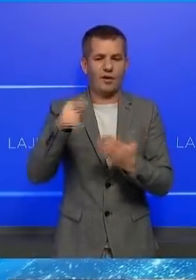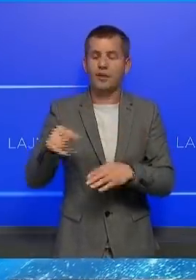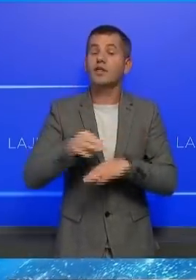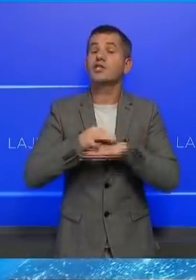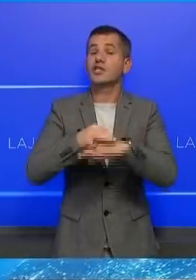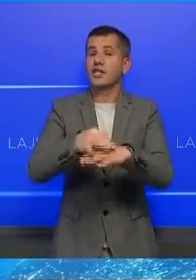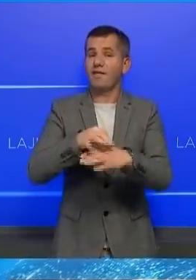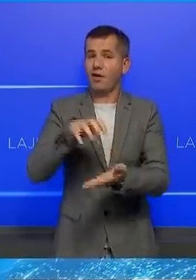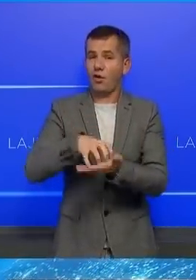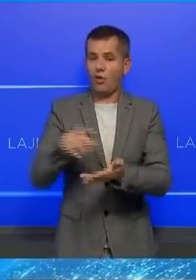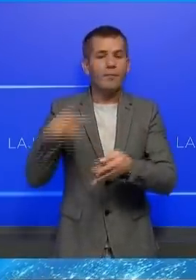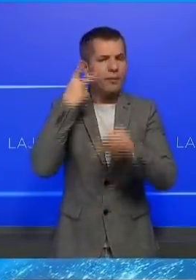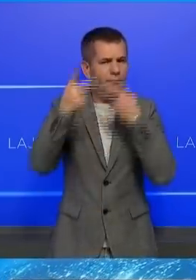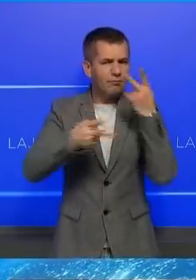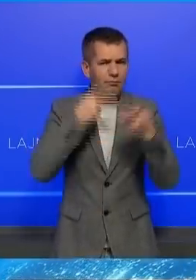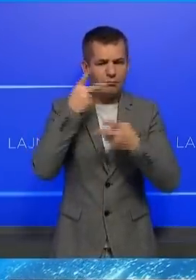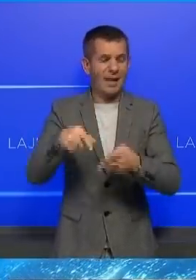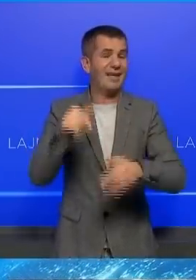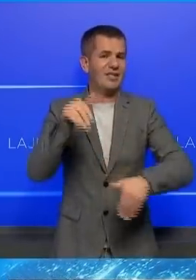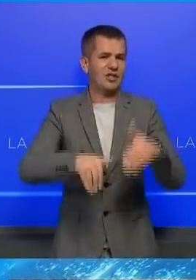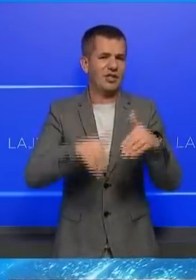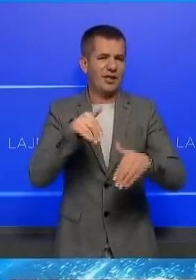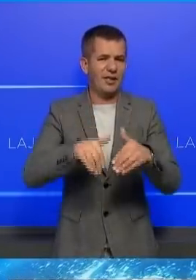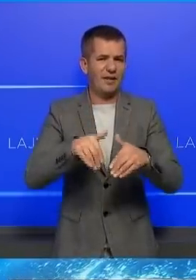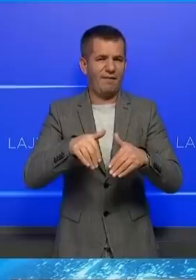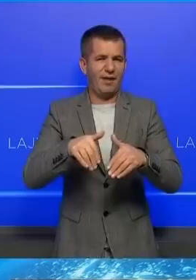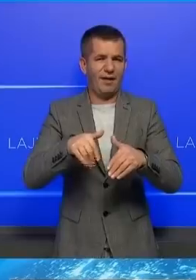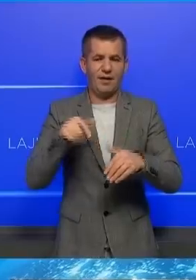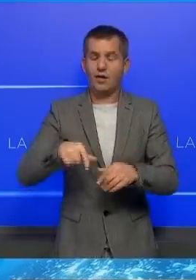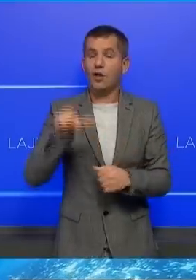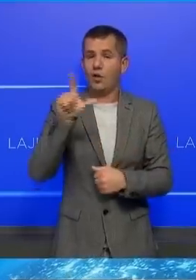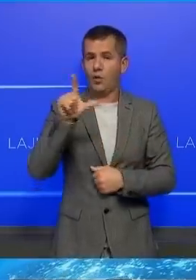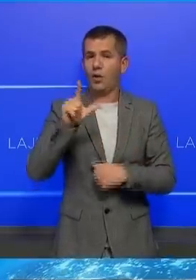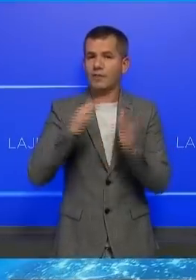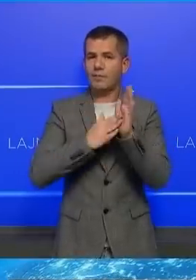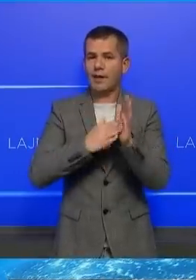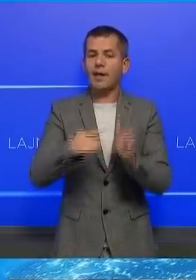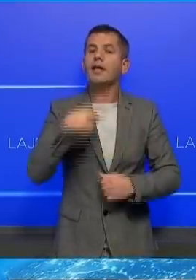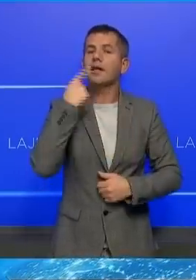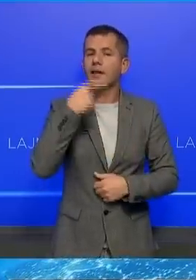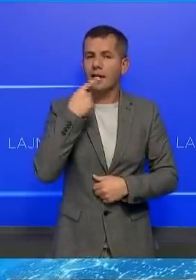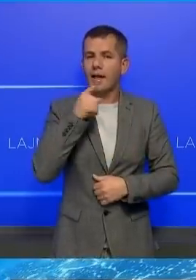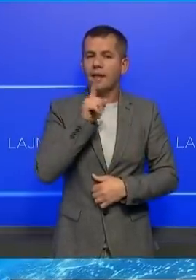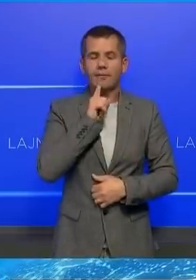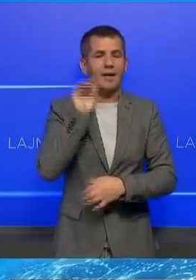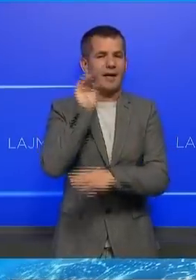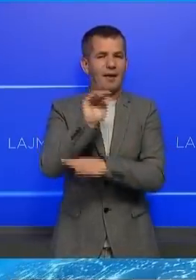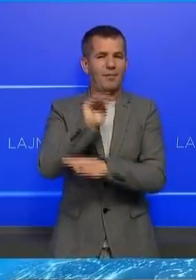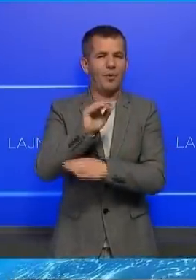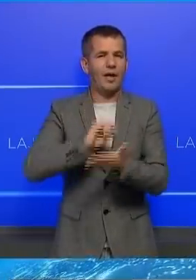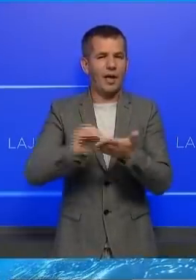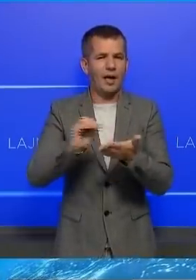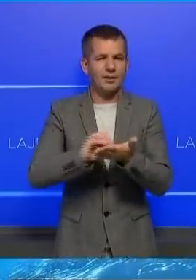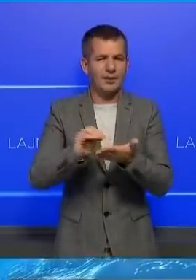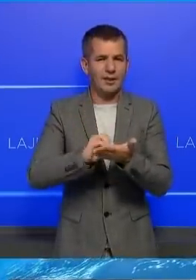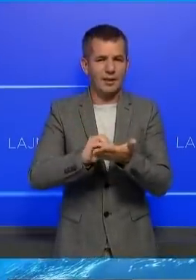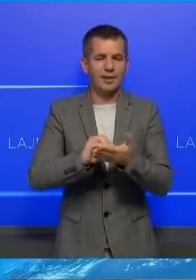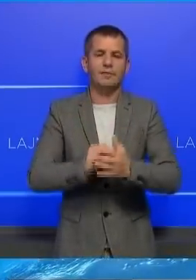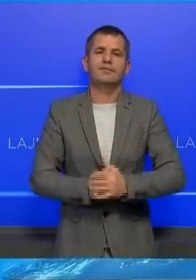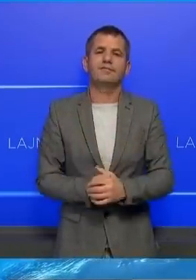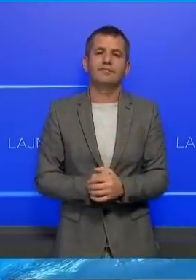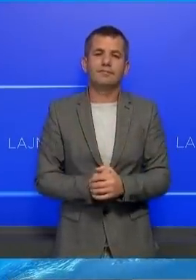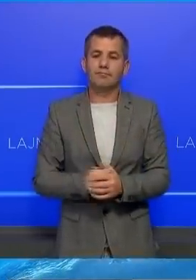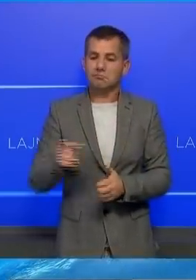i misioni të bërshkimi të Europian për bërshgimin e zgjedeve, Lukas Mandl, ka folur dhe për raportimin e medjeve gjatë zgjedeve.